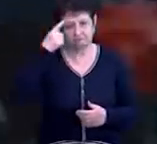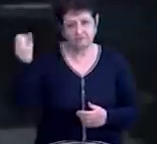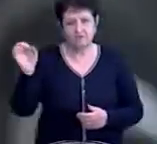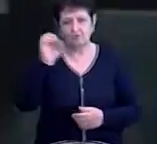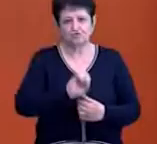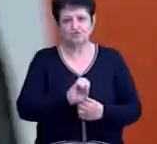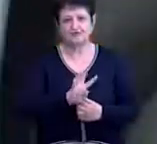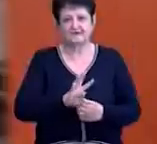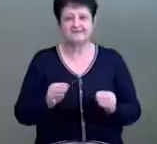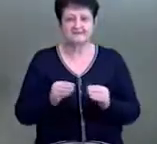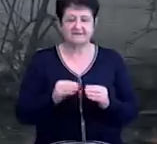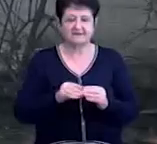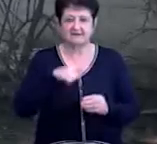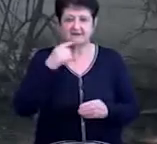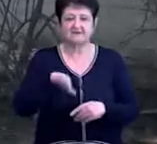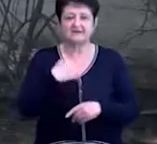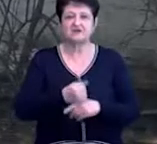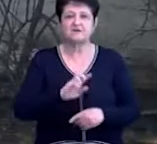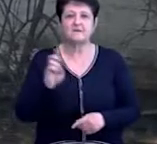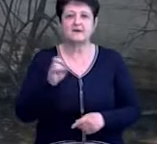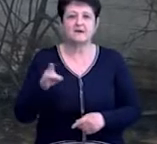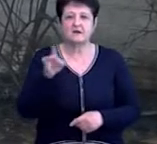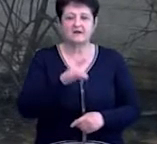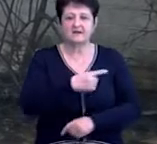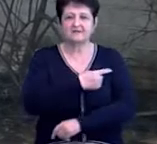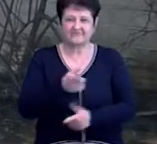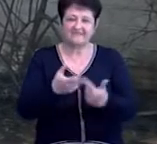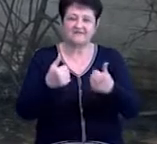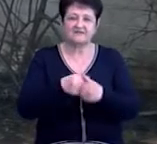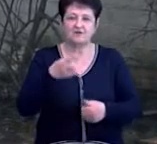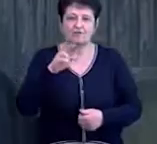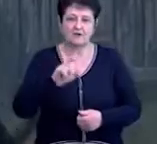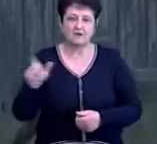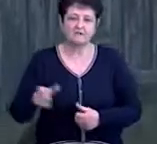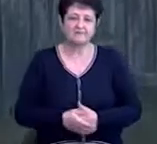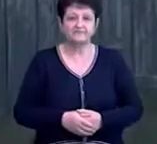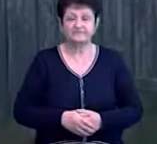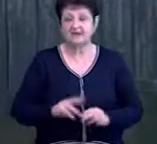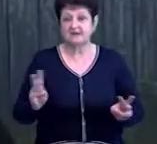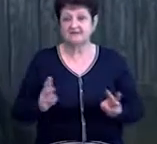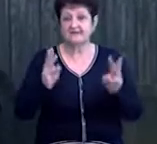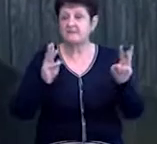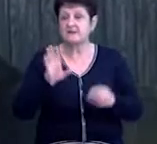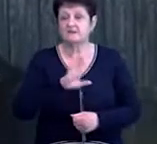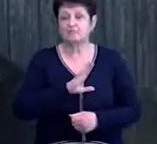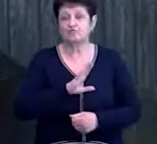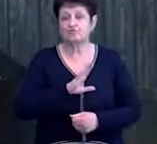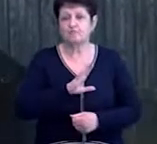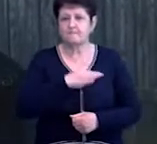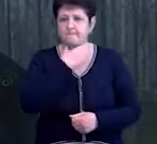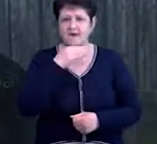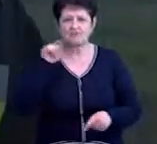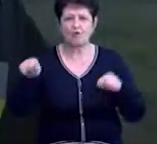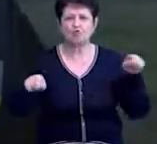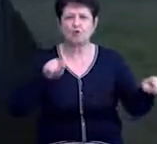о 14-ті десять, каже начальник Бахматського райвідділу ДСНС Андрілях. Займання було в багатьох